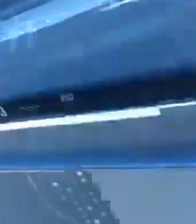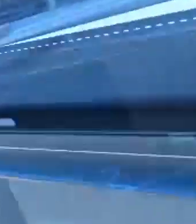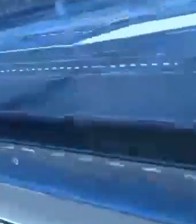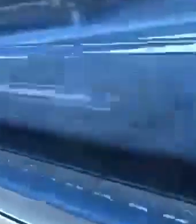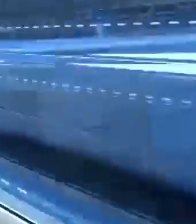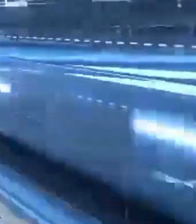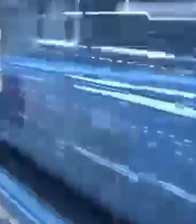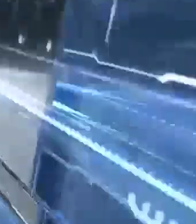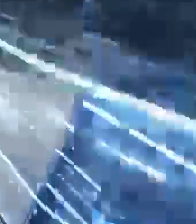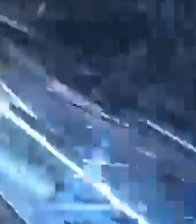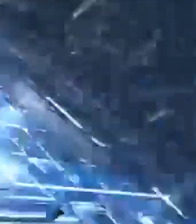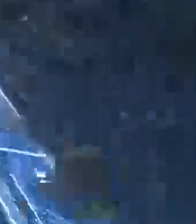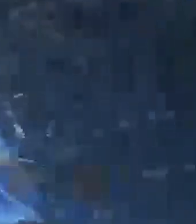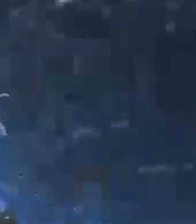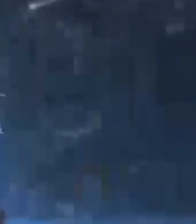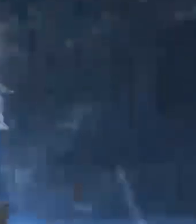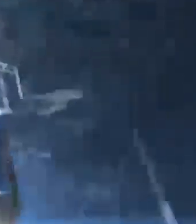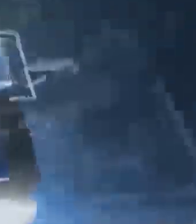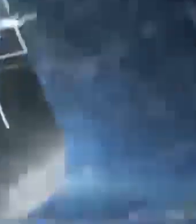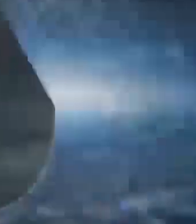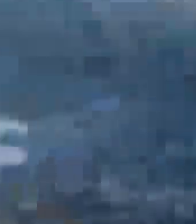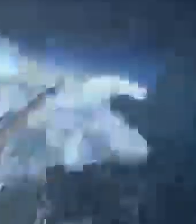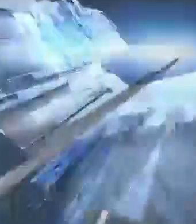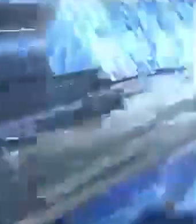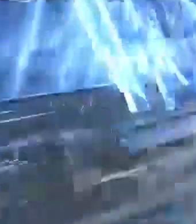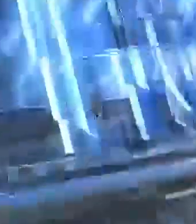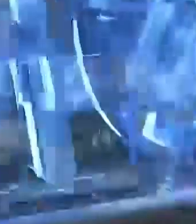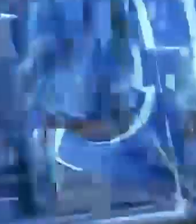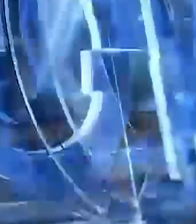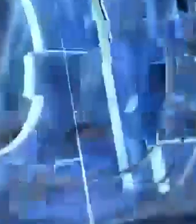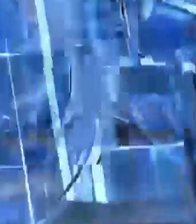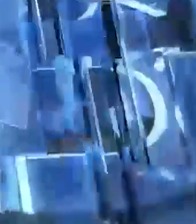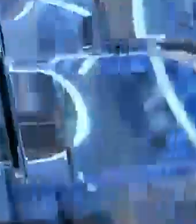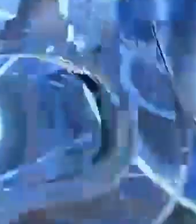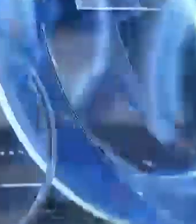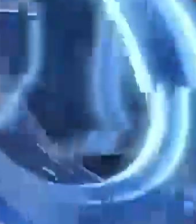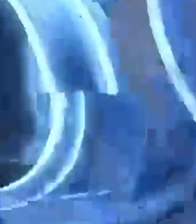Редактор Корректор А.Кулакова